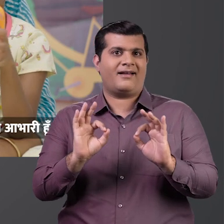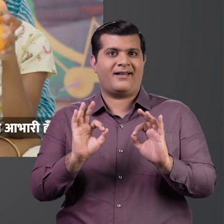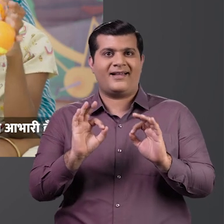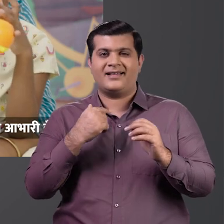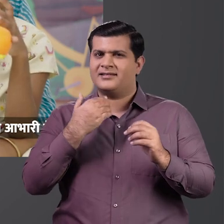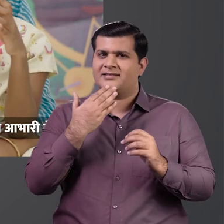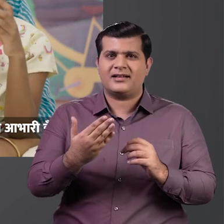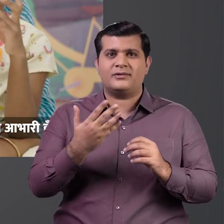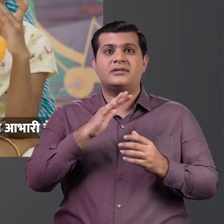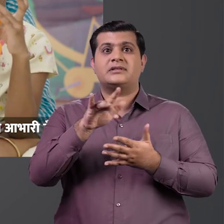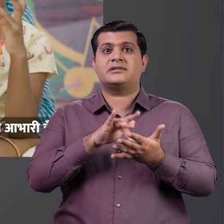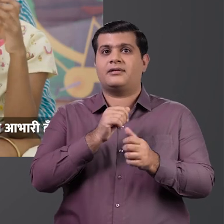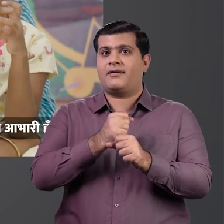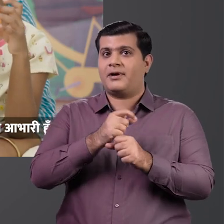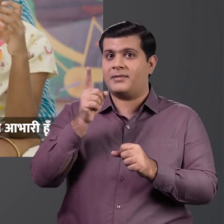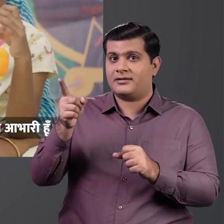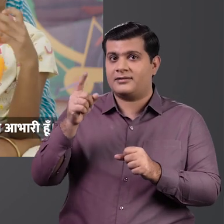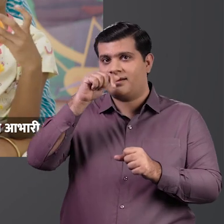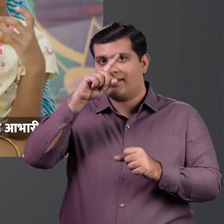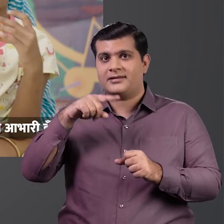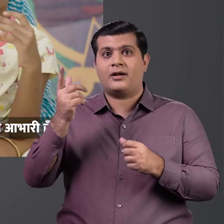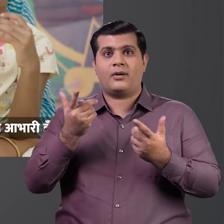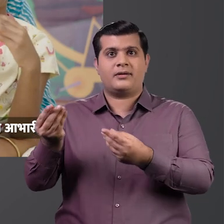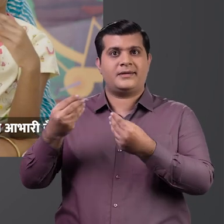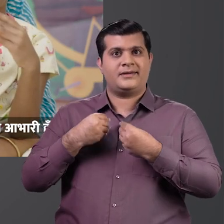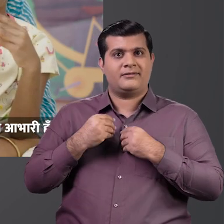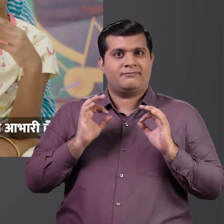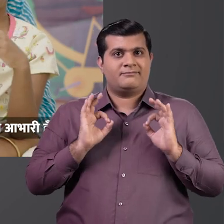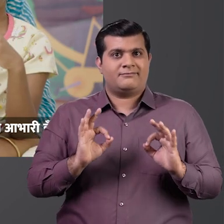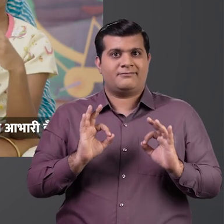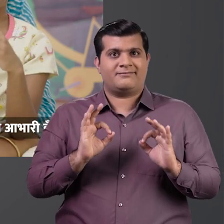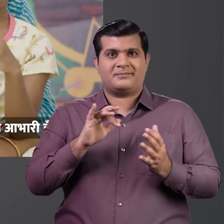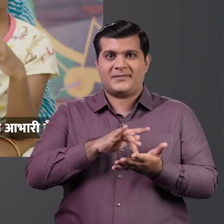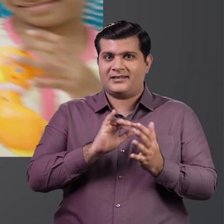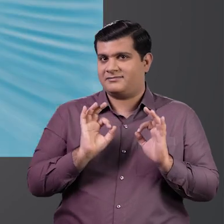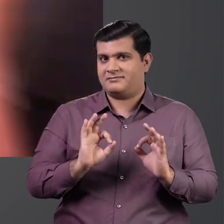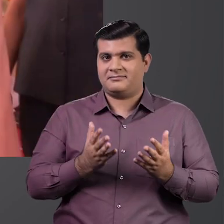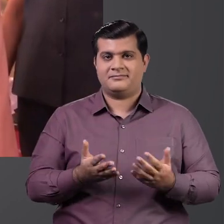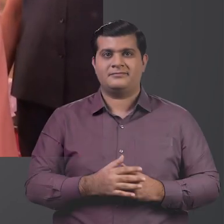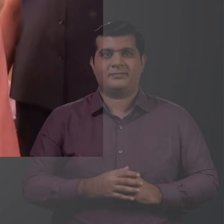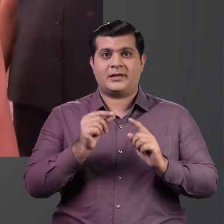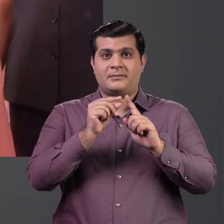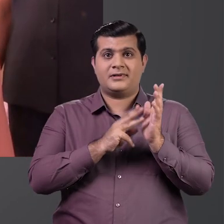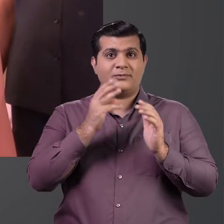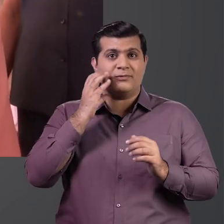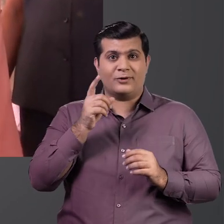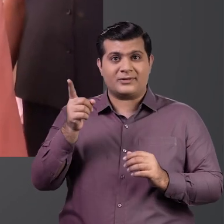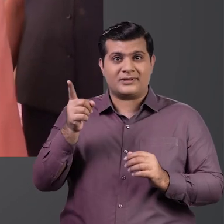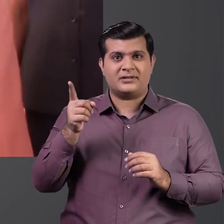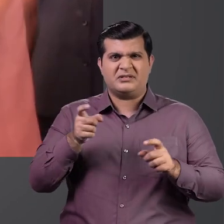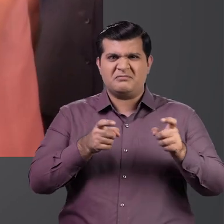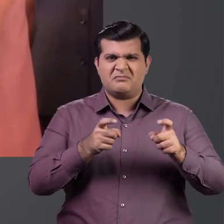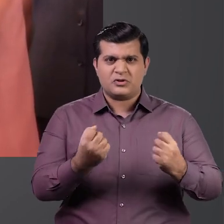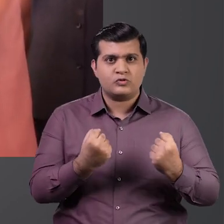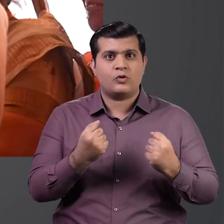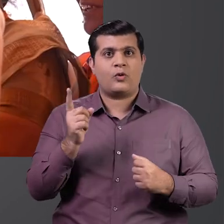Actually I really very thank for the Central Government of India to make these arrangements and this institution प्रधानमंत्री श्री